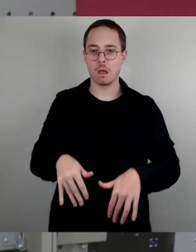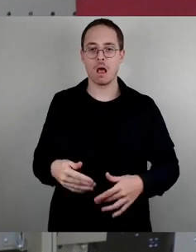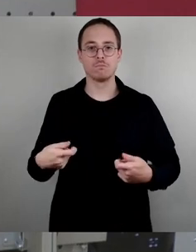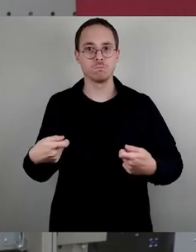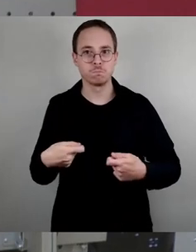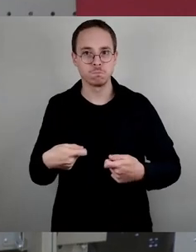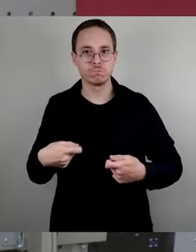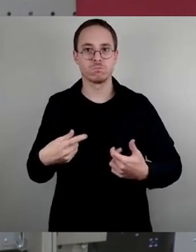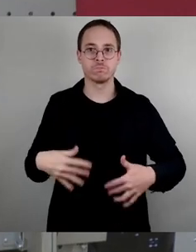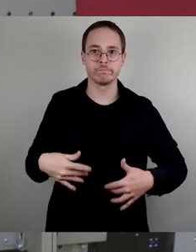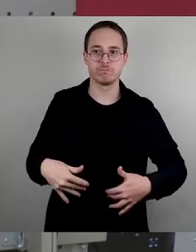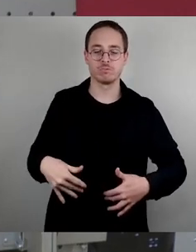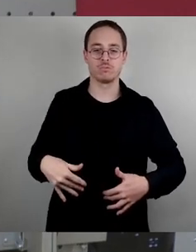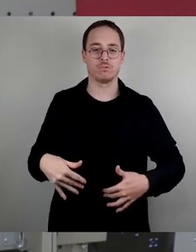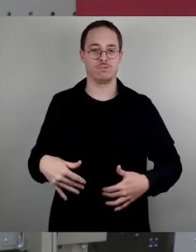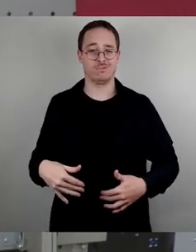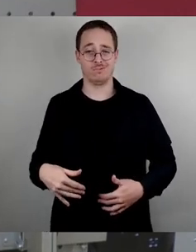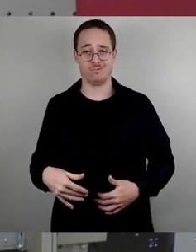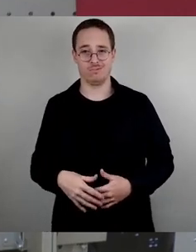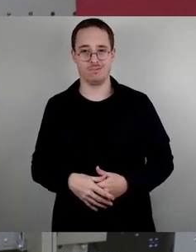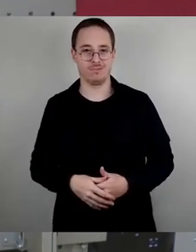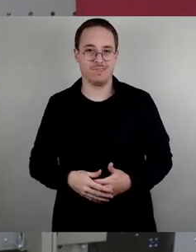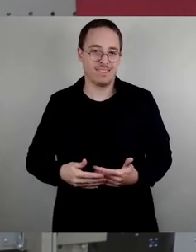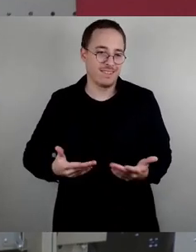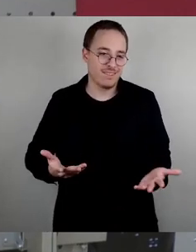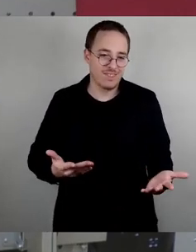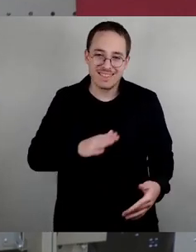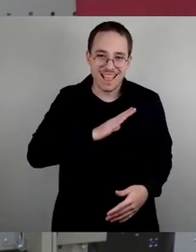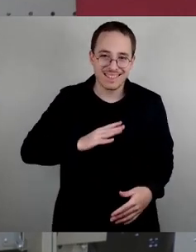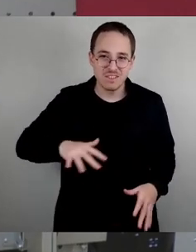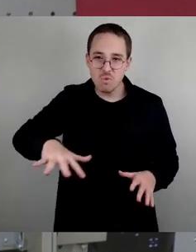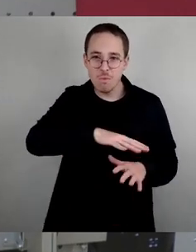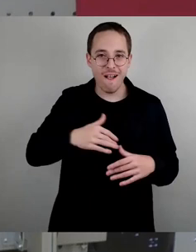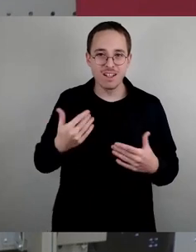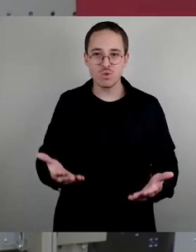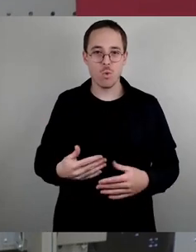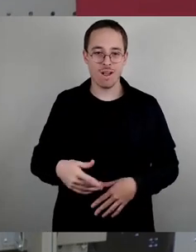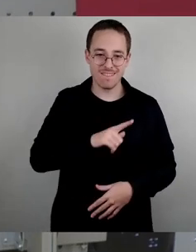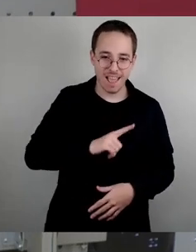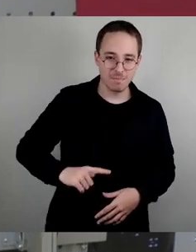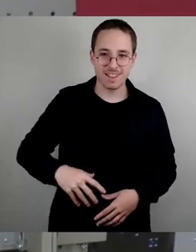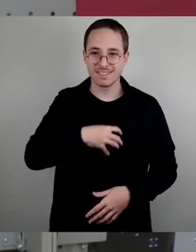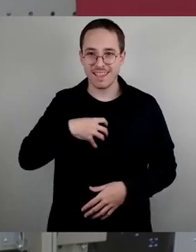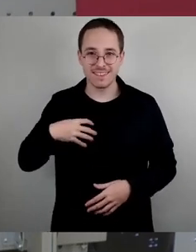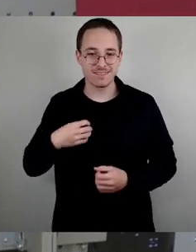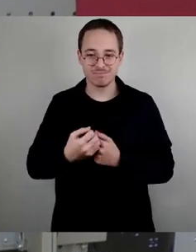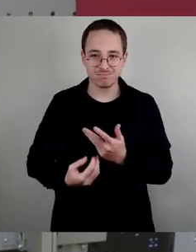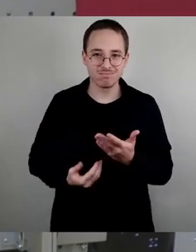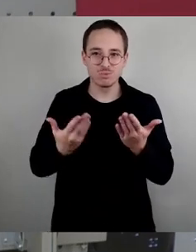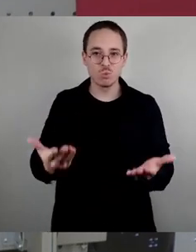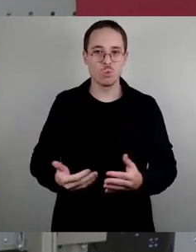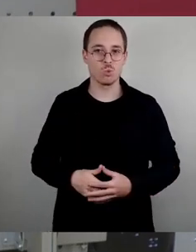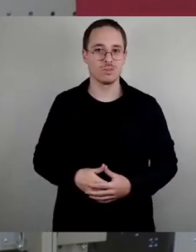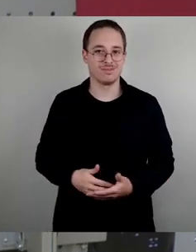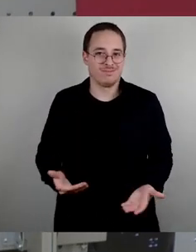Landesregierung hat festgestellt, dass in Sachsen, Leipzig und Dresden eben nach bestimmten Kriterien diesen angespannten Wohnungsmarkt haben. Und das heißt